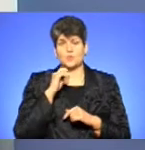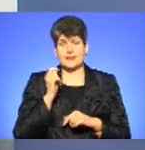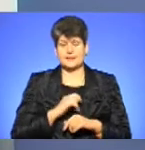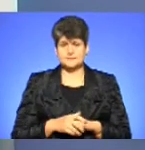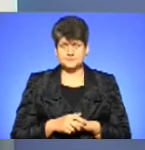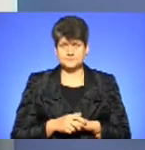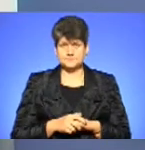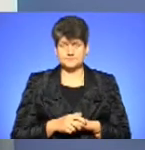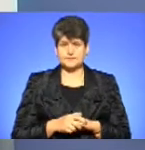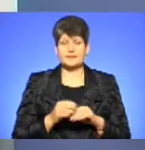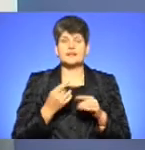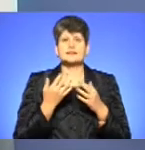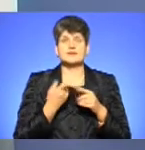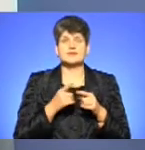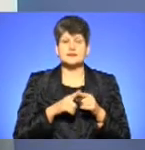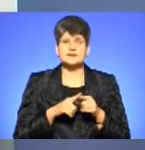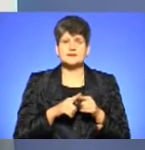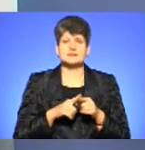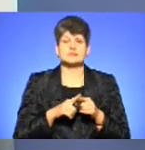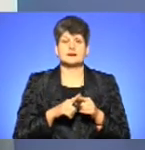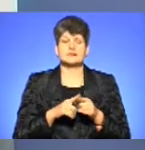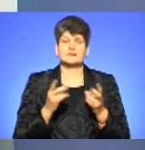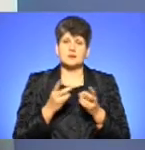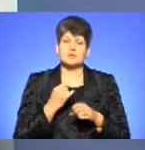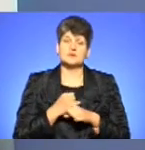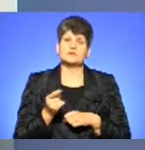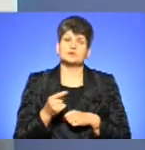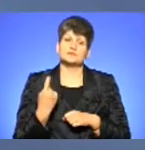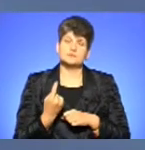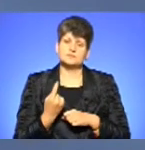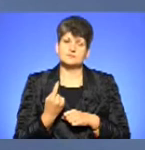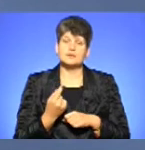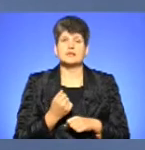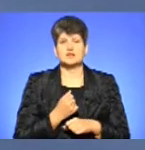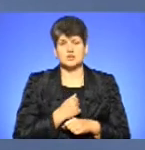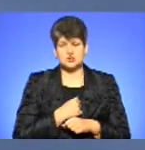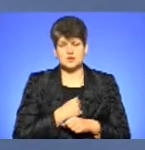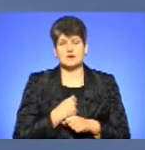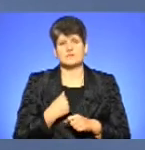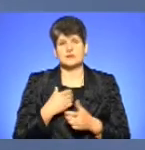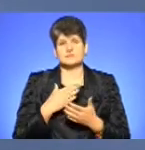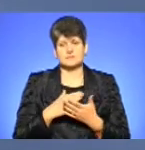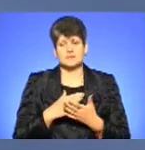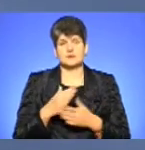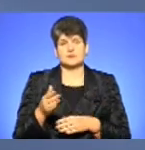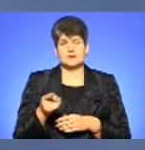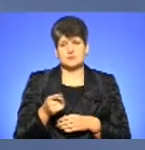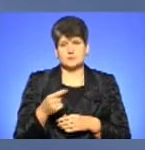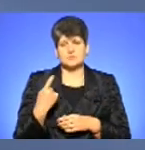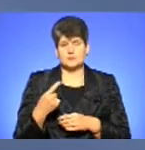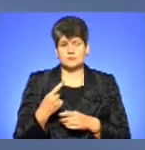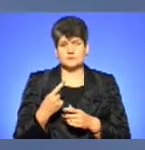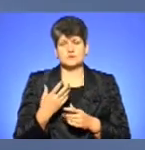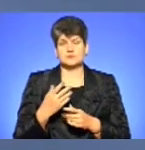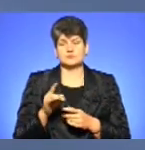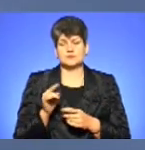Наскільки цей мериторій є доречній саме на Тернопільщині? На жаль, ми маємо на Тернопільщині картину, де